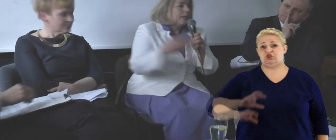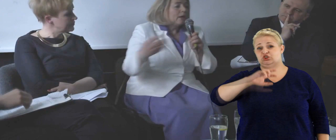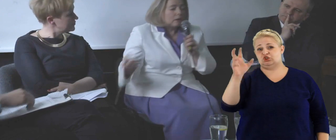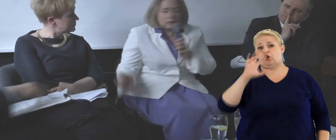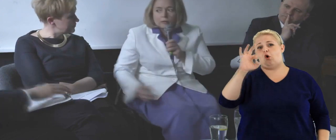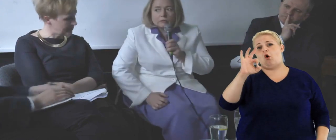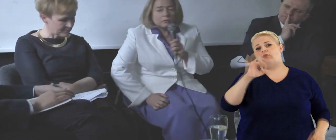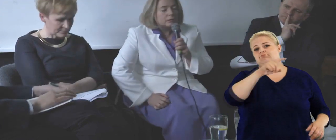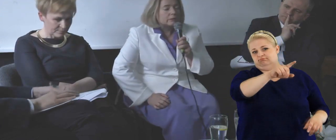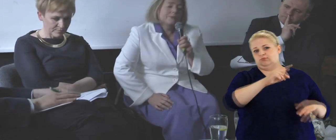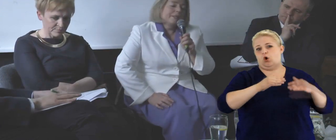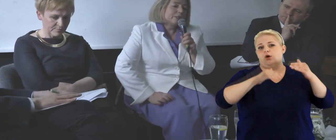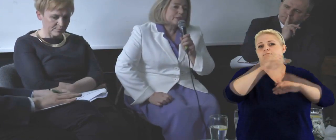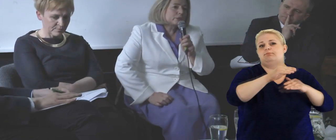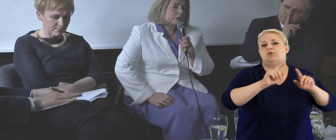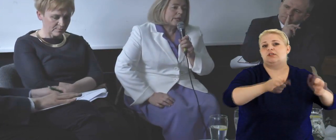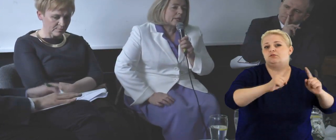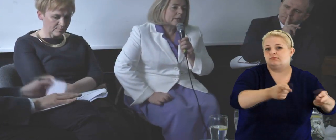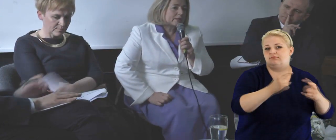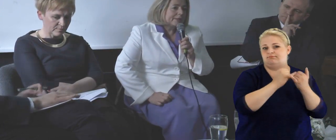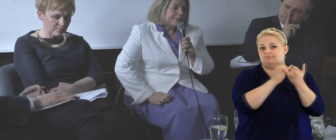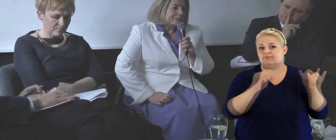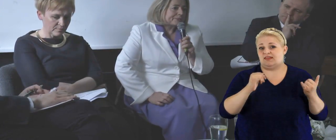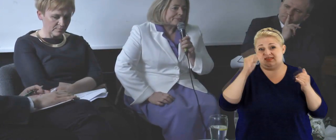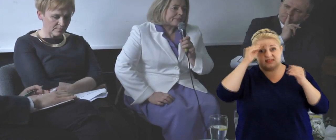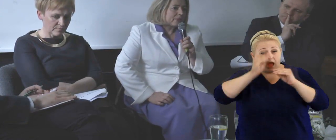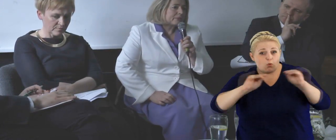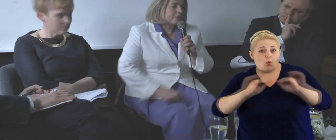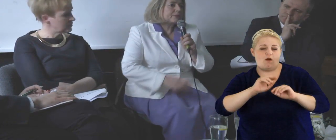mówimy o, o, instytucjach,